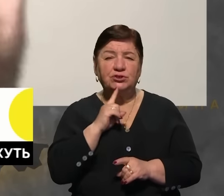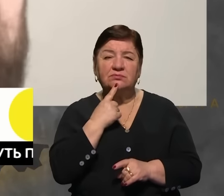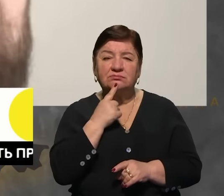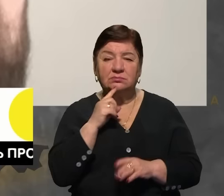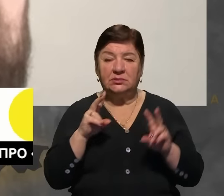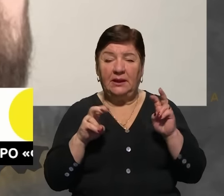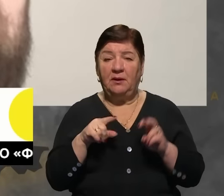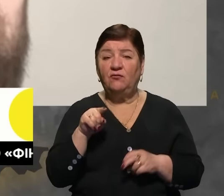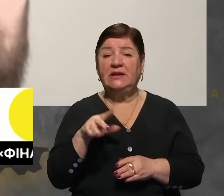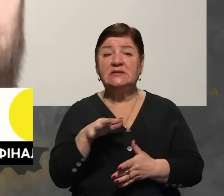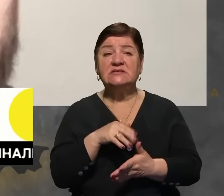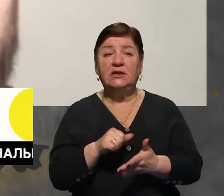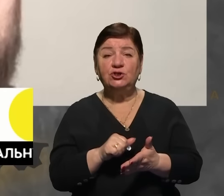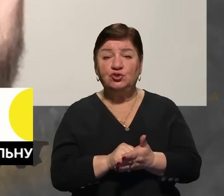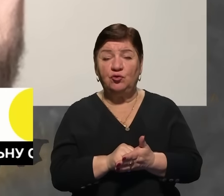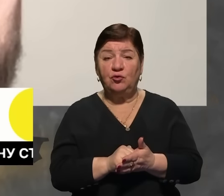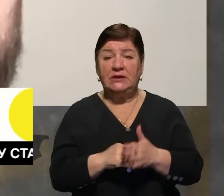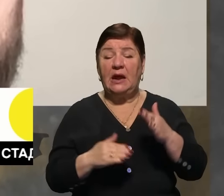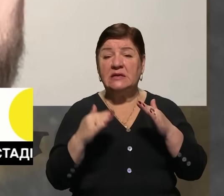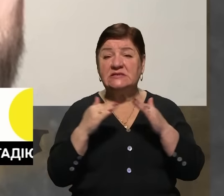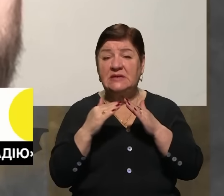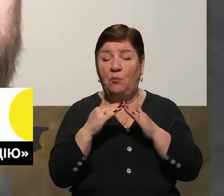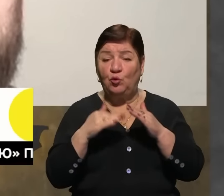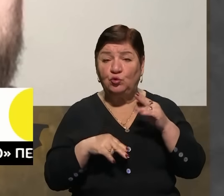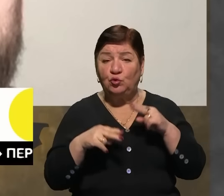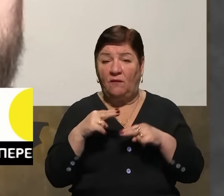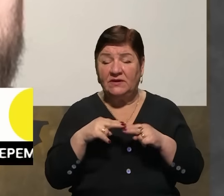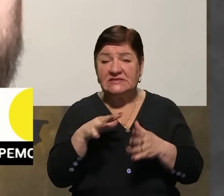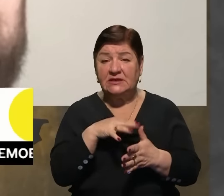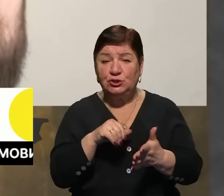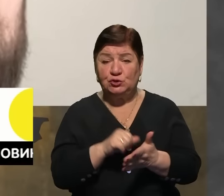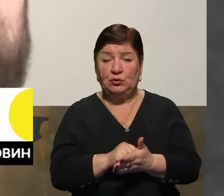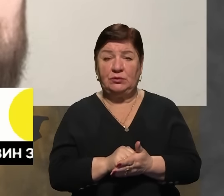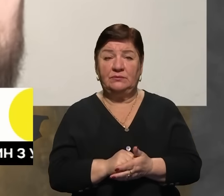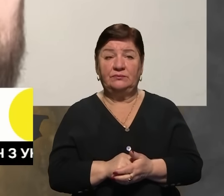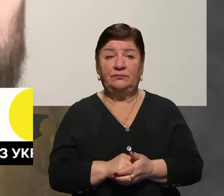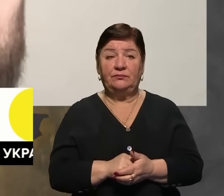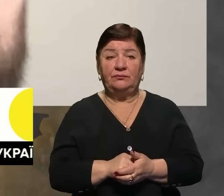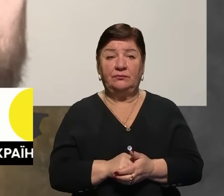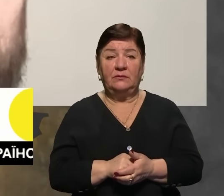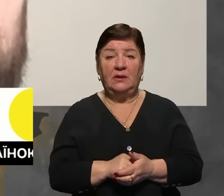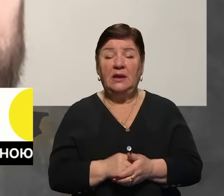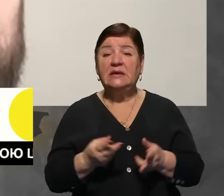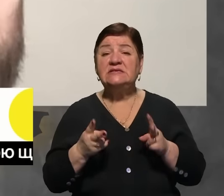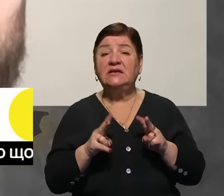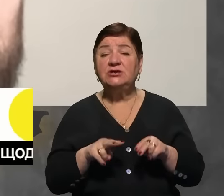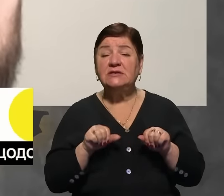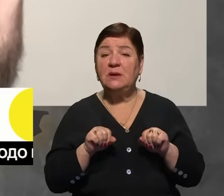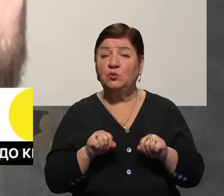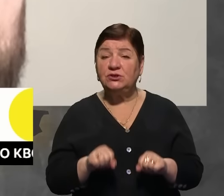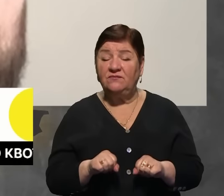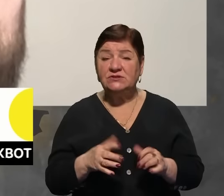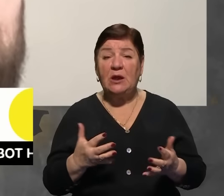знищують забудови, але в забудовах залишаються можливості